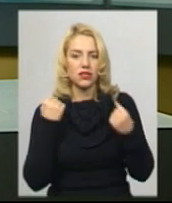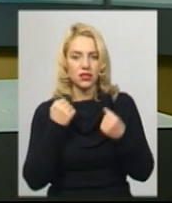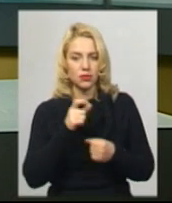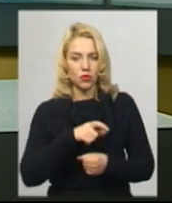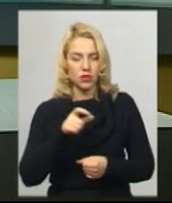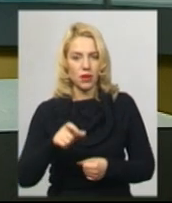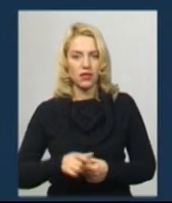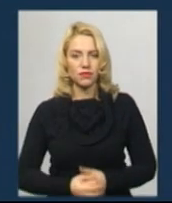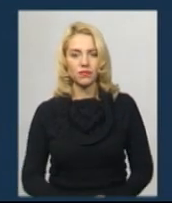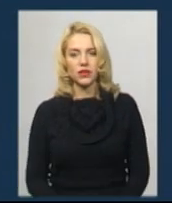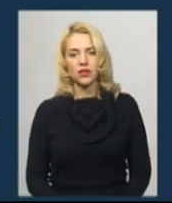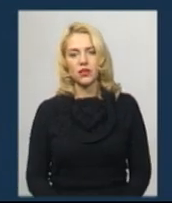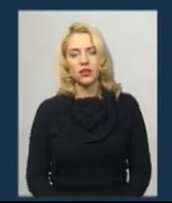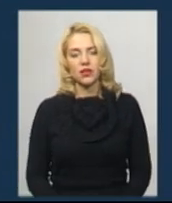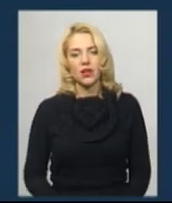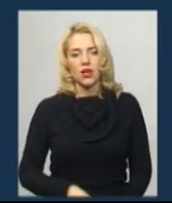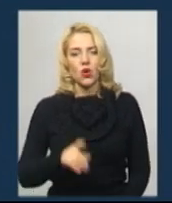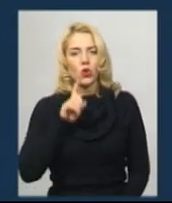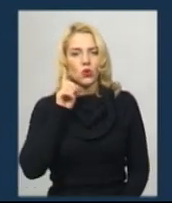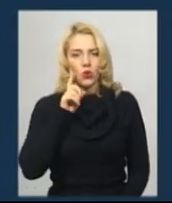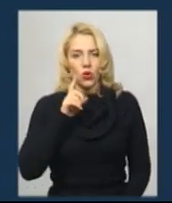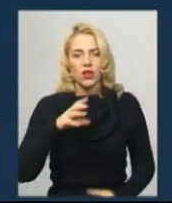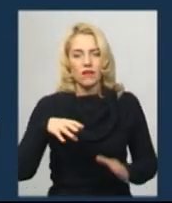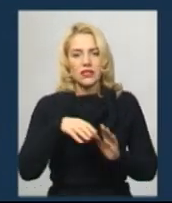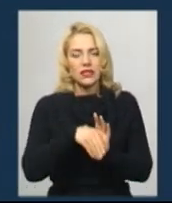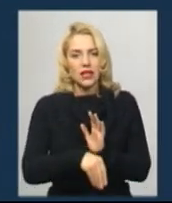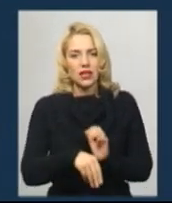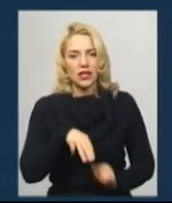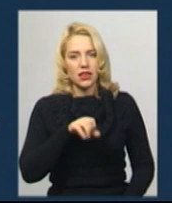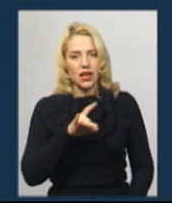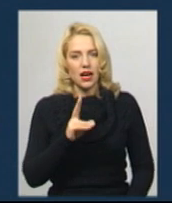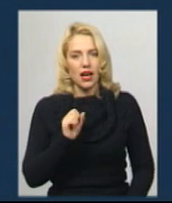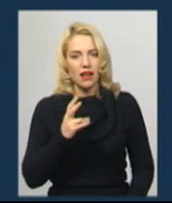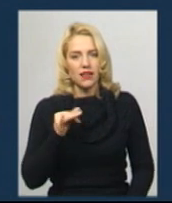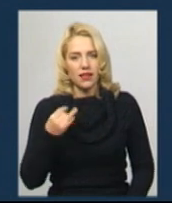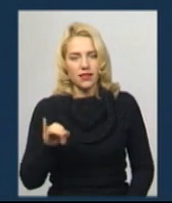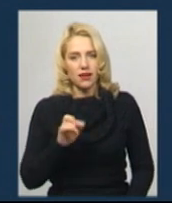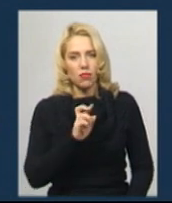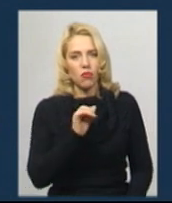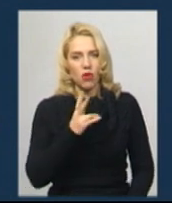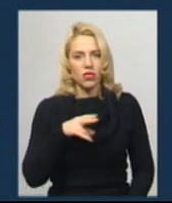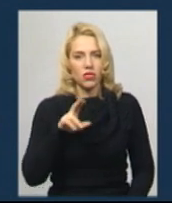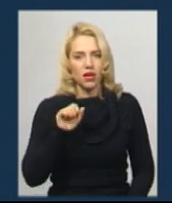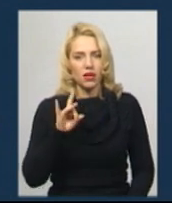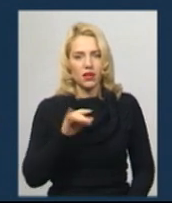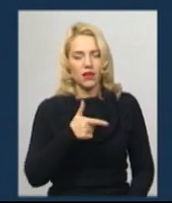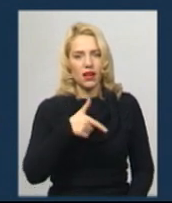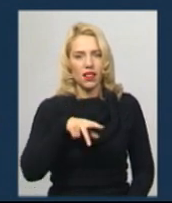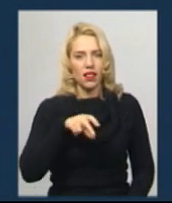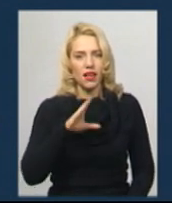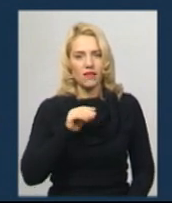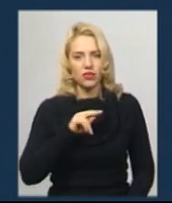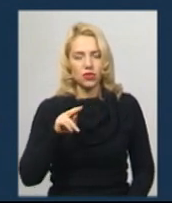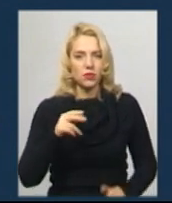Наші юніорки у складі Тарканій Маргарити, Бондар Софії і Гилевич Кристіни